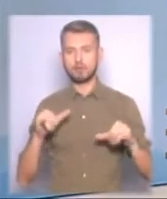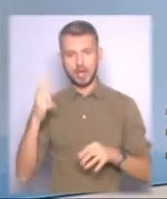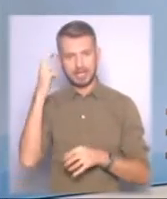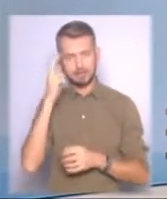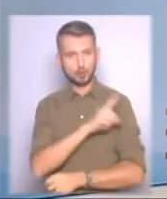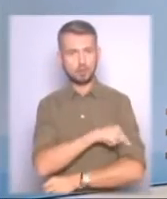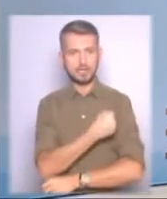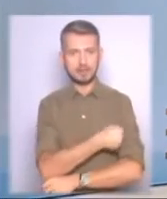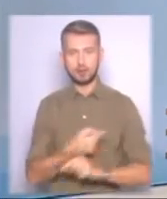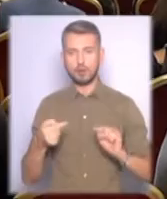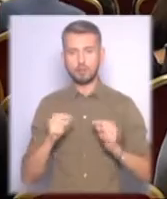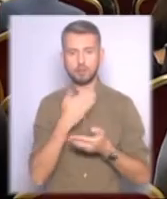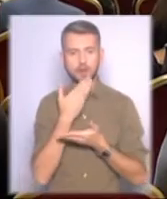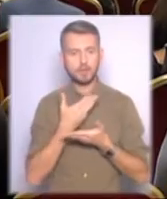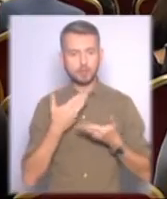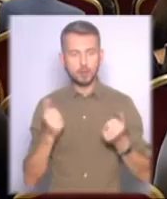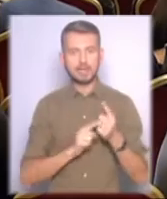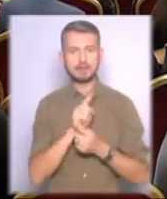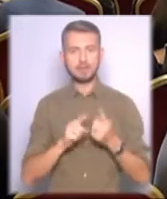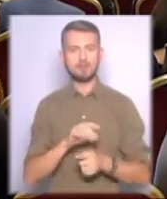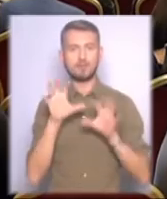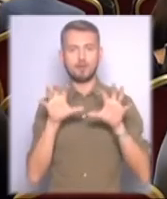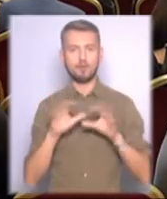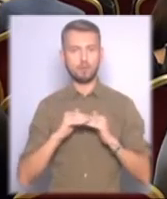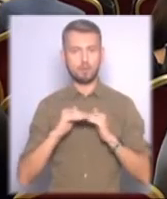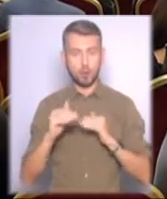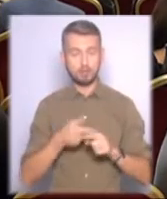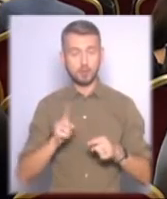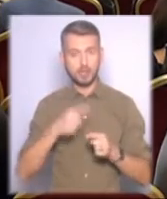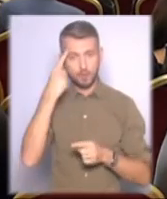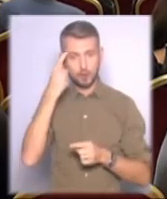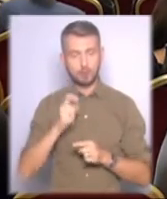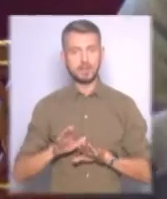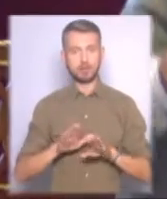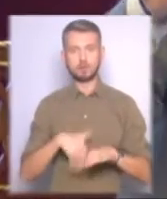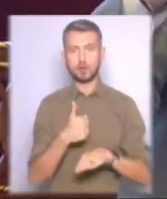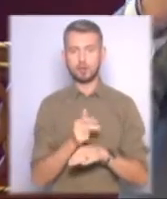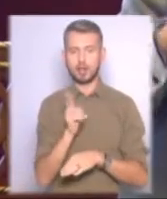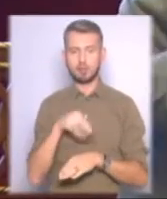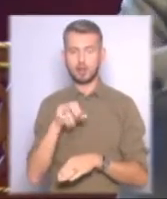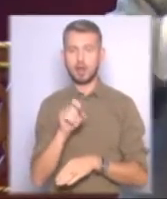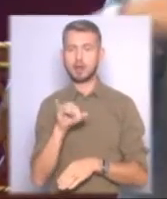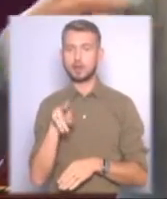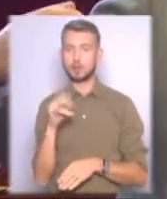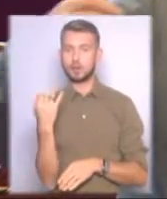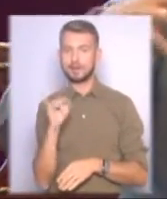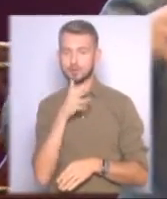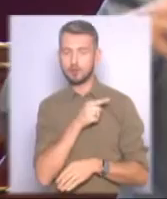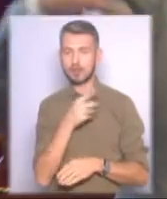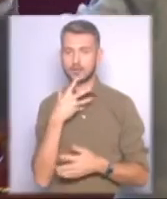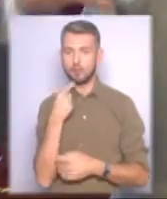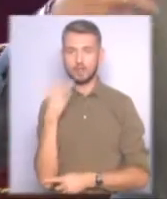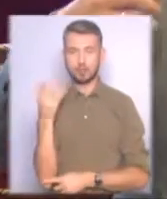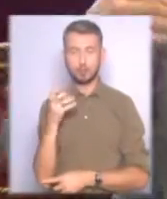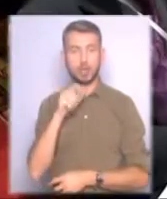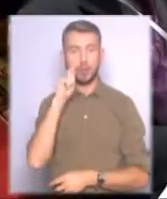медицину попри відсутність змін у правовому полі. Про це повідомив заступник голови КМДА Михайло Радуцький під час свого виступу